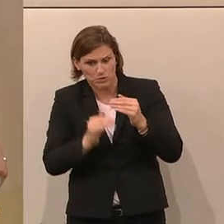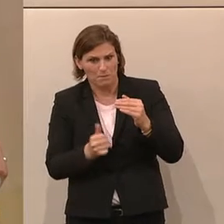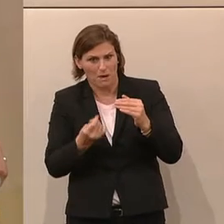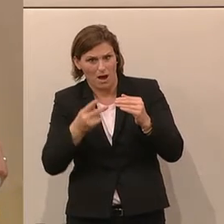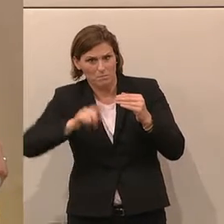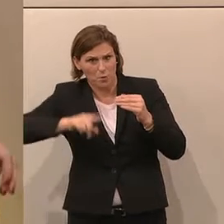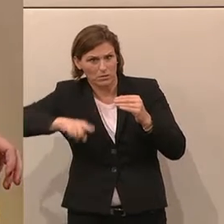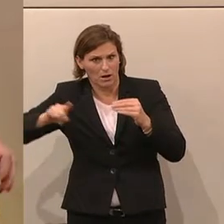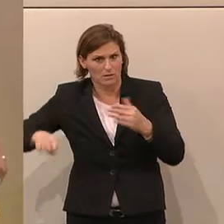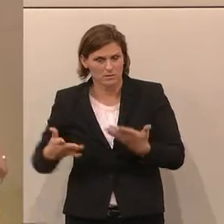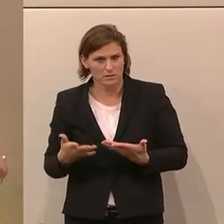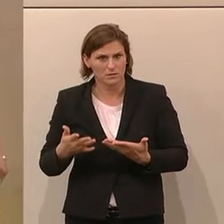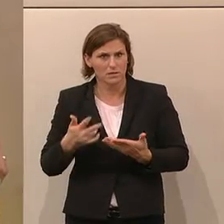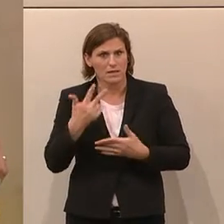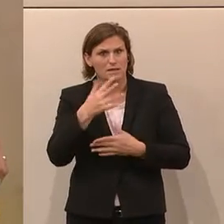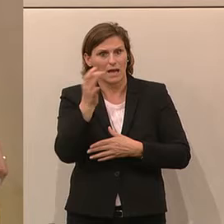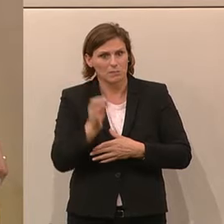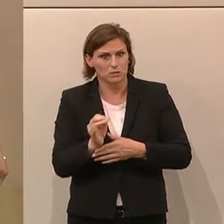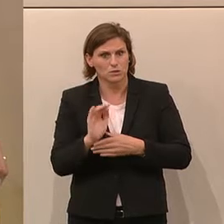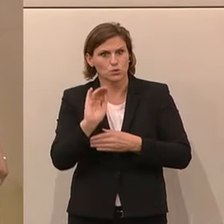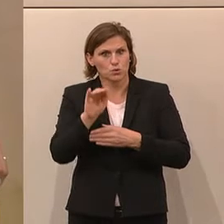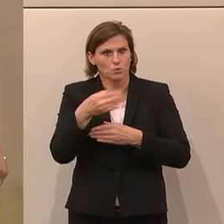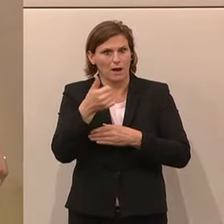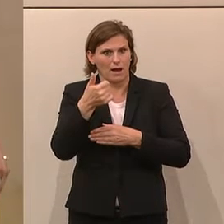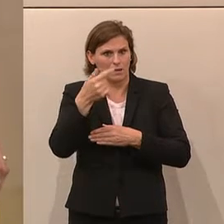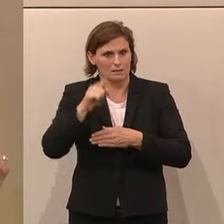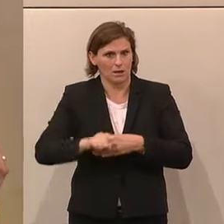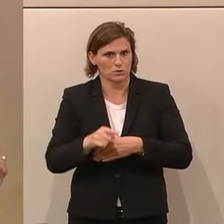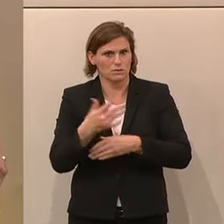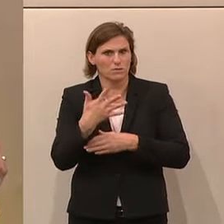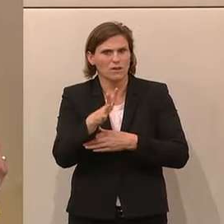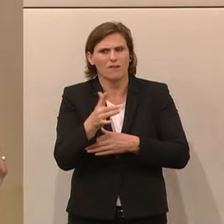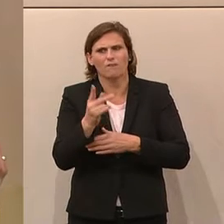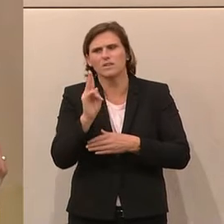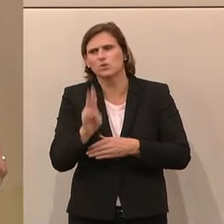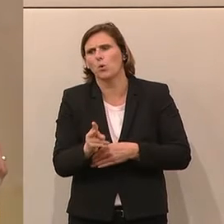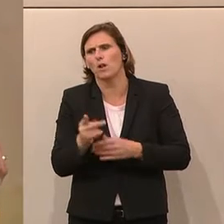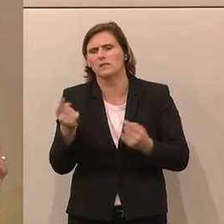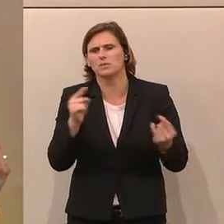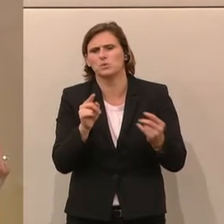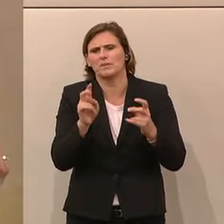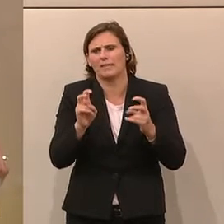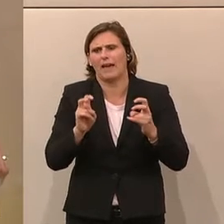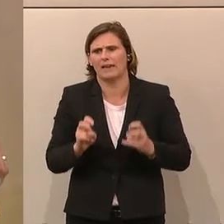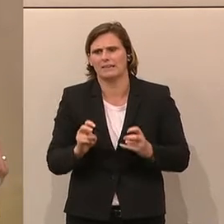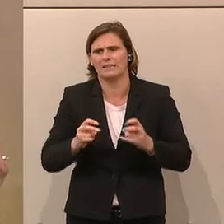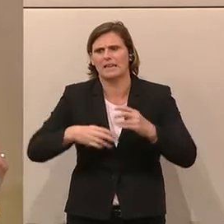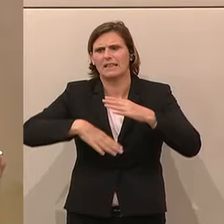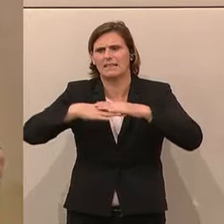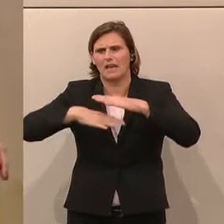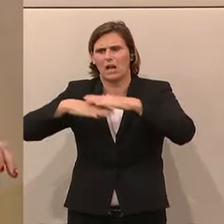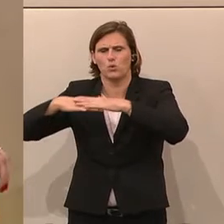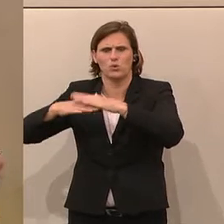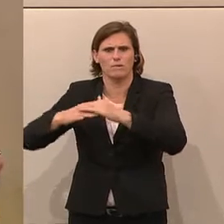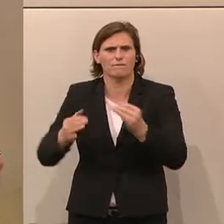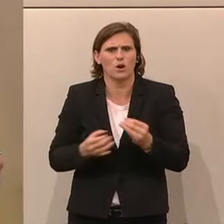Monate hinweg. Drei Prozent erhalten mehr als 1.500 Euro. Das heißt, was soll diese Neiddebatte, was soll diese Deckelungsdebatte, was